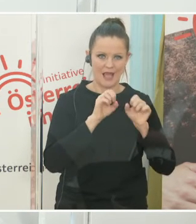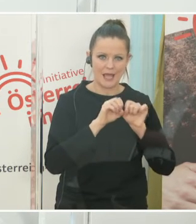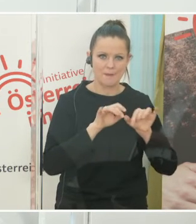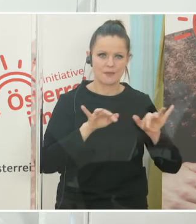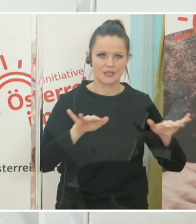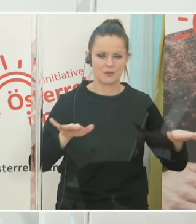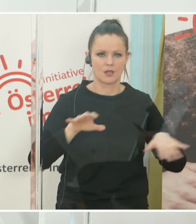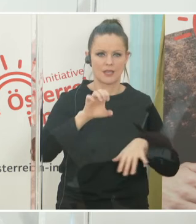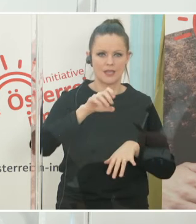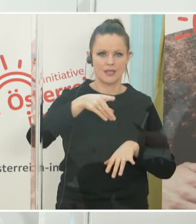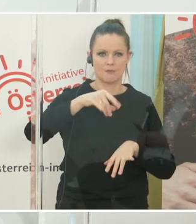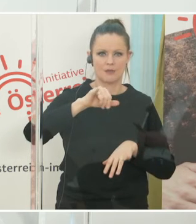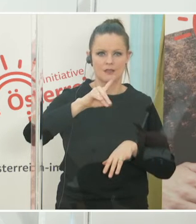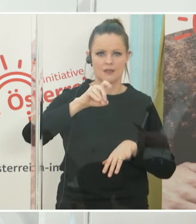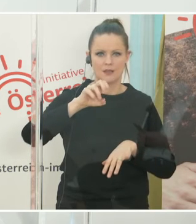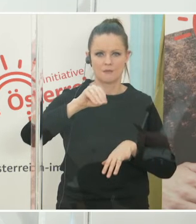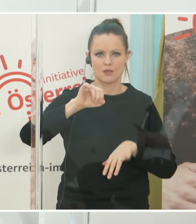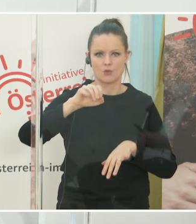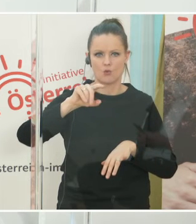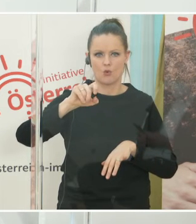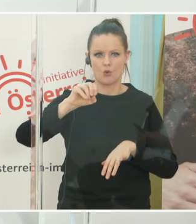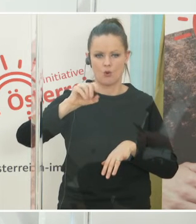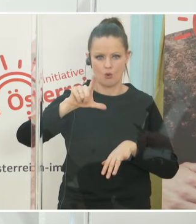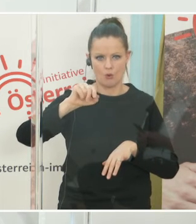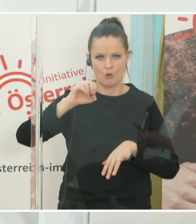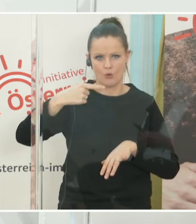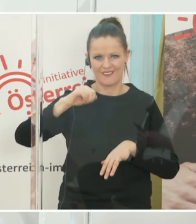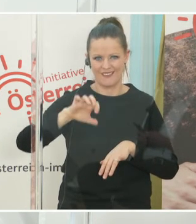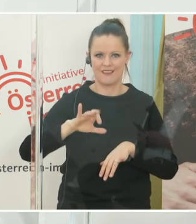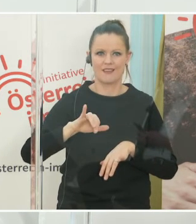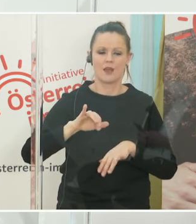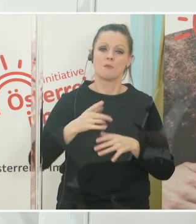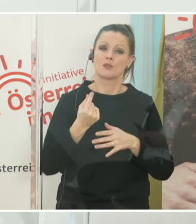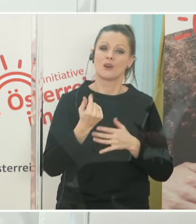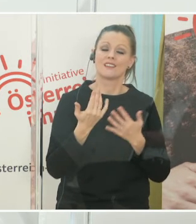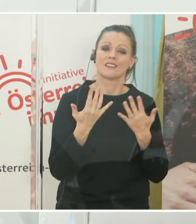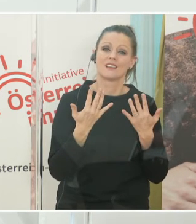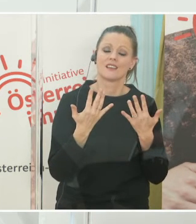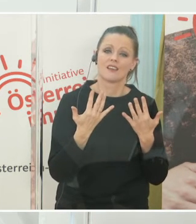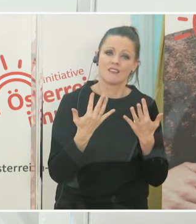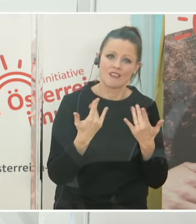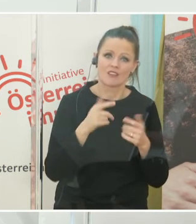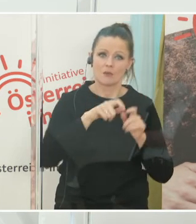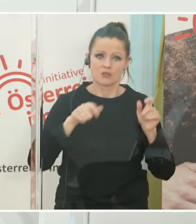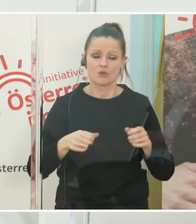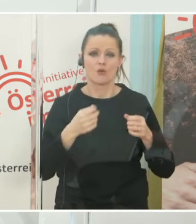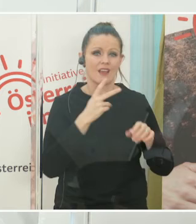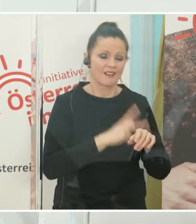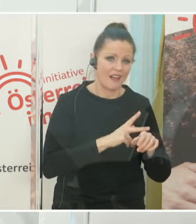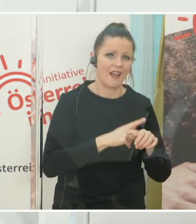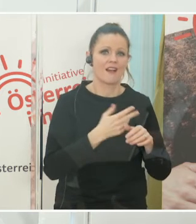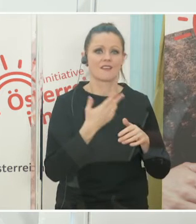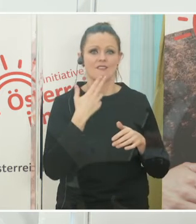heißt also, wie die Erkrankung, der Erkrankung Schweregrad im Land ist und wer wann geimpft werden soll. Das sind also